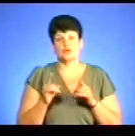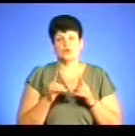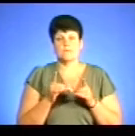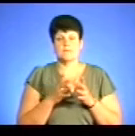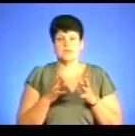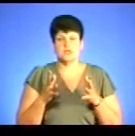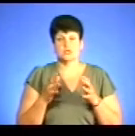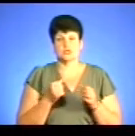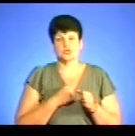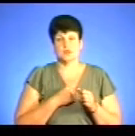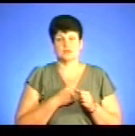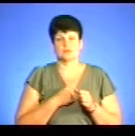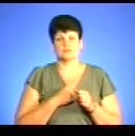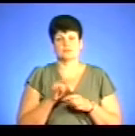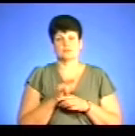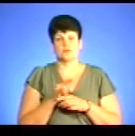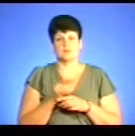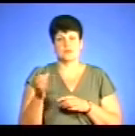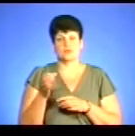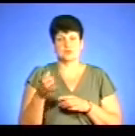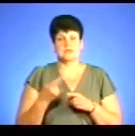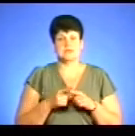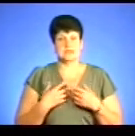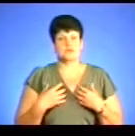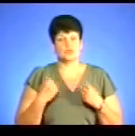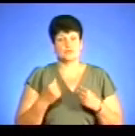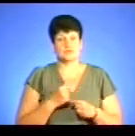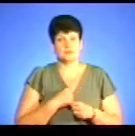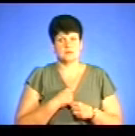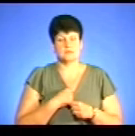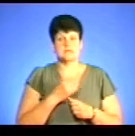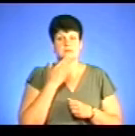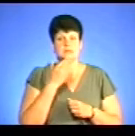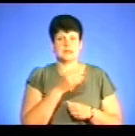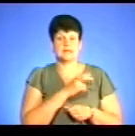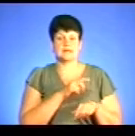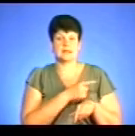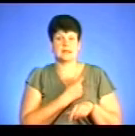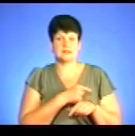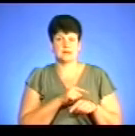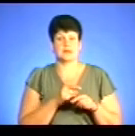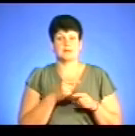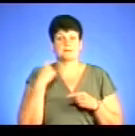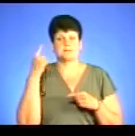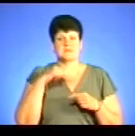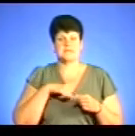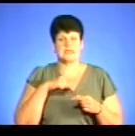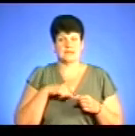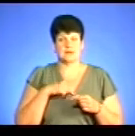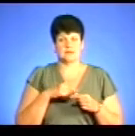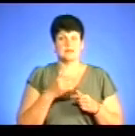шкода сургатного алкоголю – це для здоров'я. Ми запитали лікаря-психіатра 17 бригади Центру екстреної медичної допомоги,